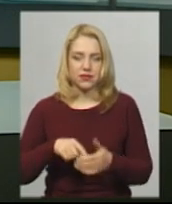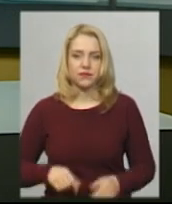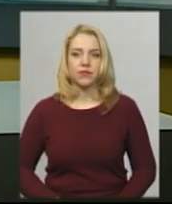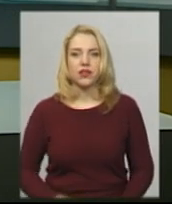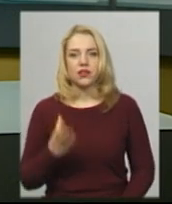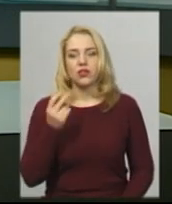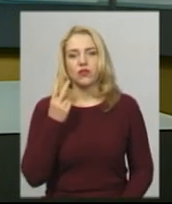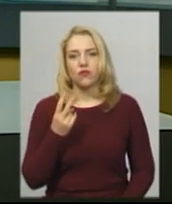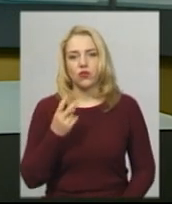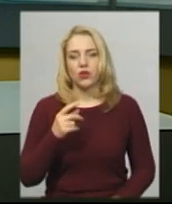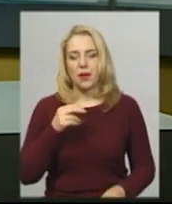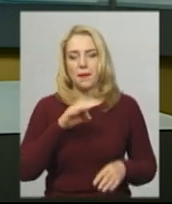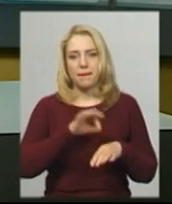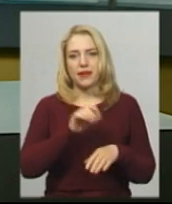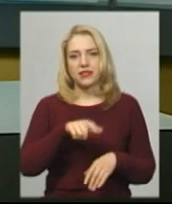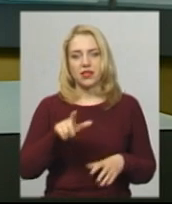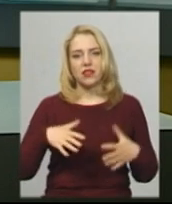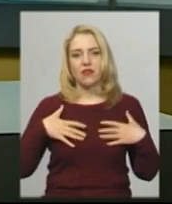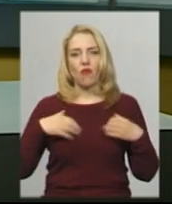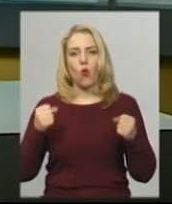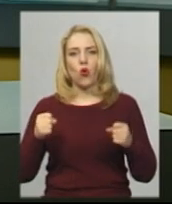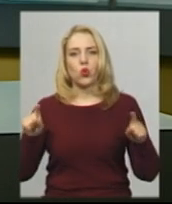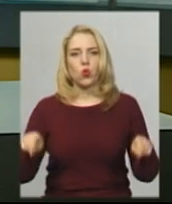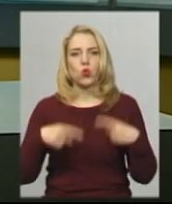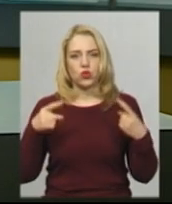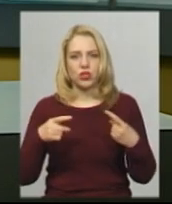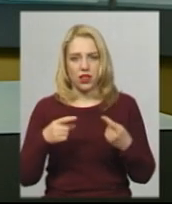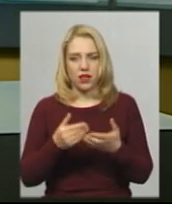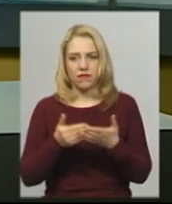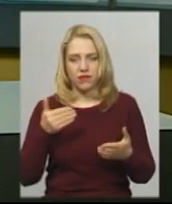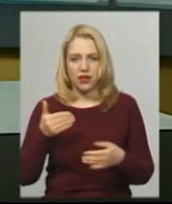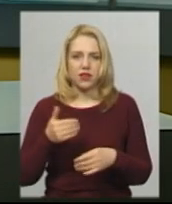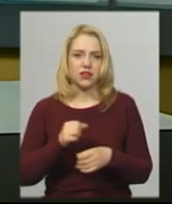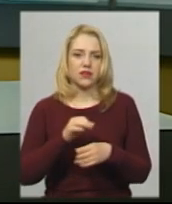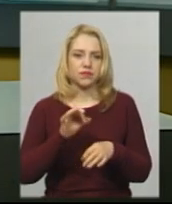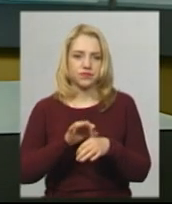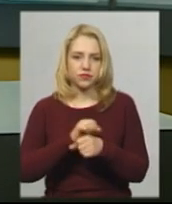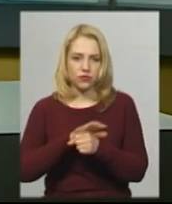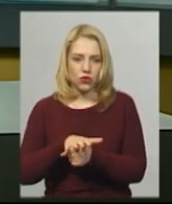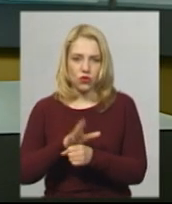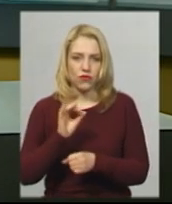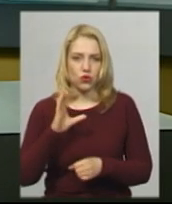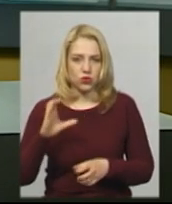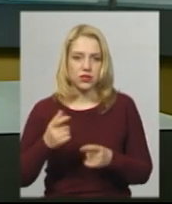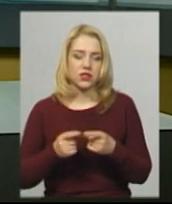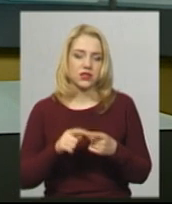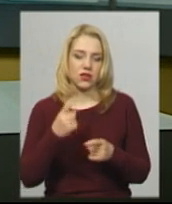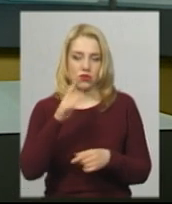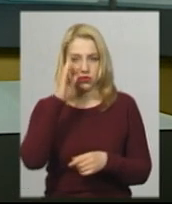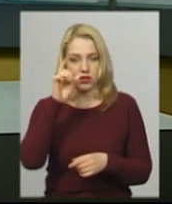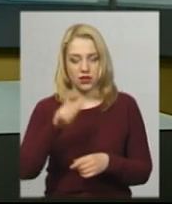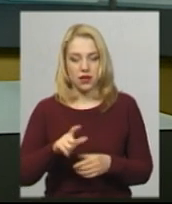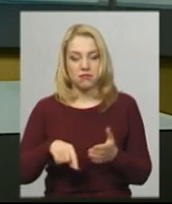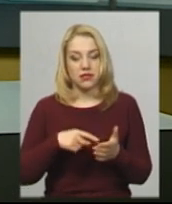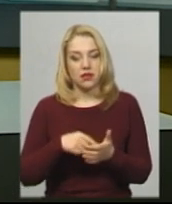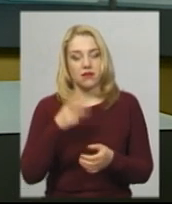Ще двоє пацієнтів на Хмельниччині одужали від COVID-19. Це мешканець Хмельницького, який лікувався амбулаторно, та